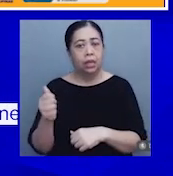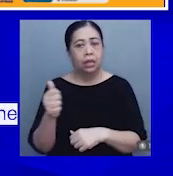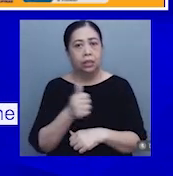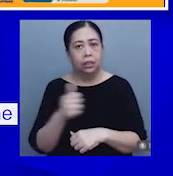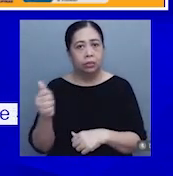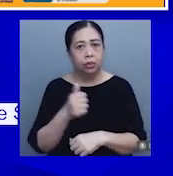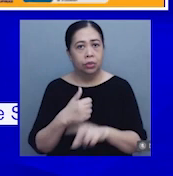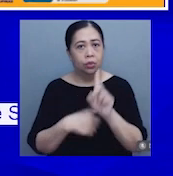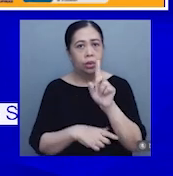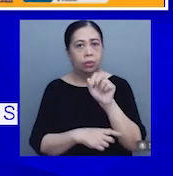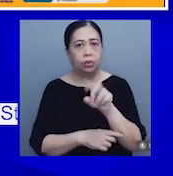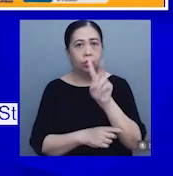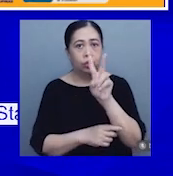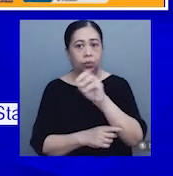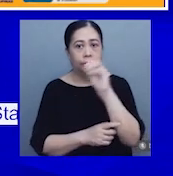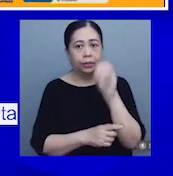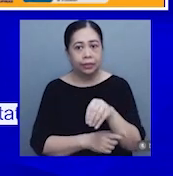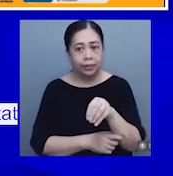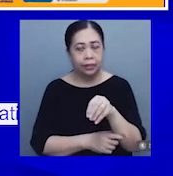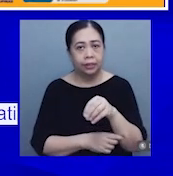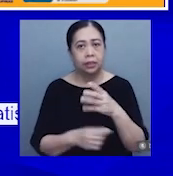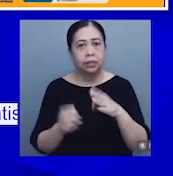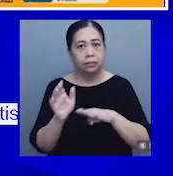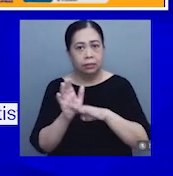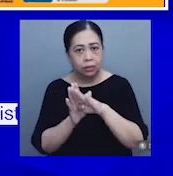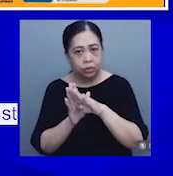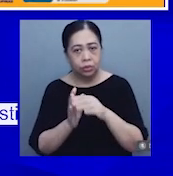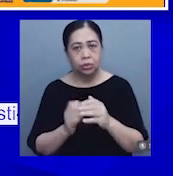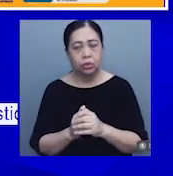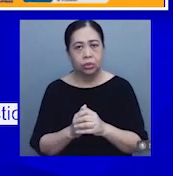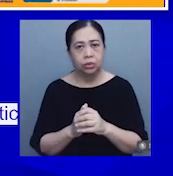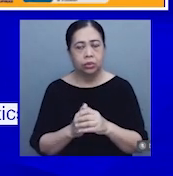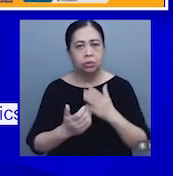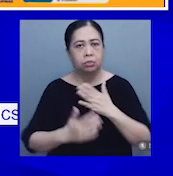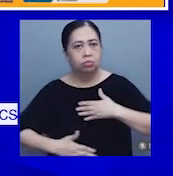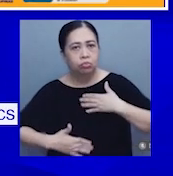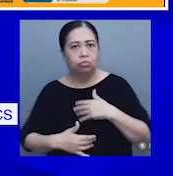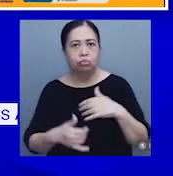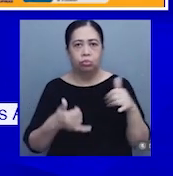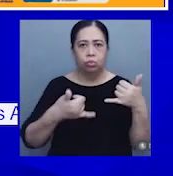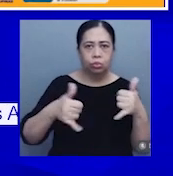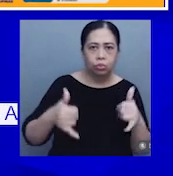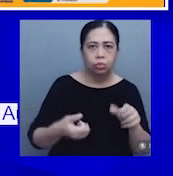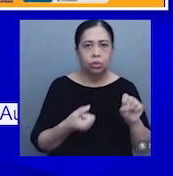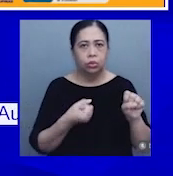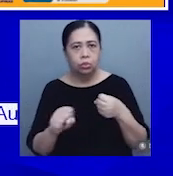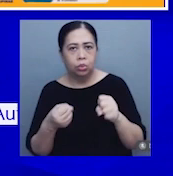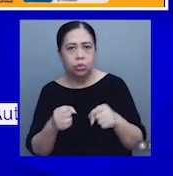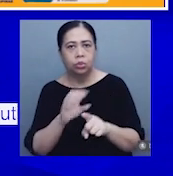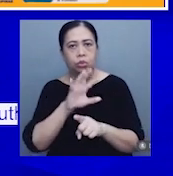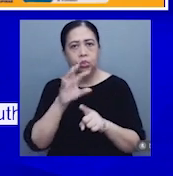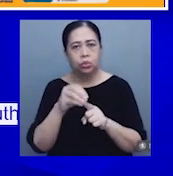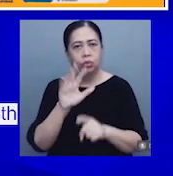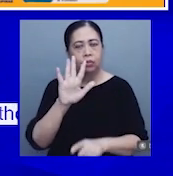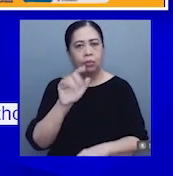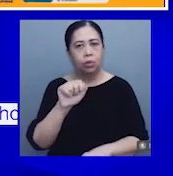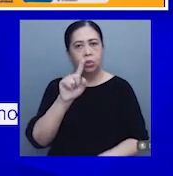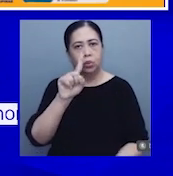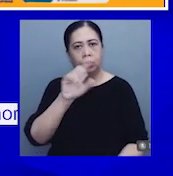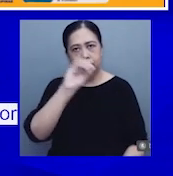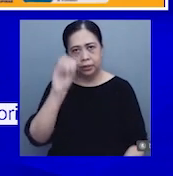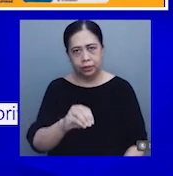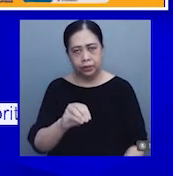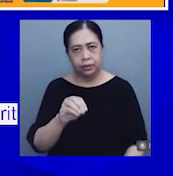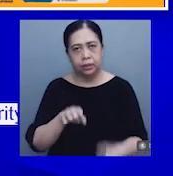1.2% inflation. Recreation, sport and culture na may 5.1%